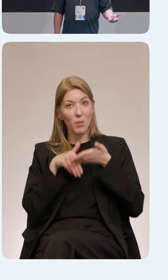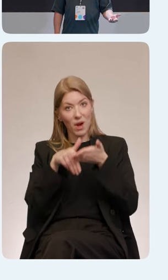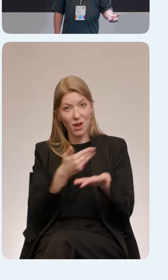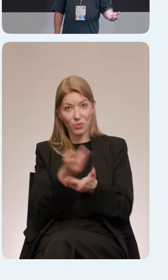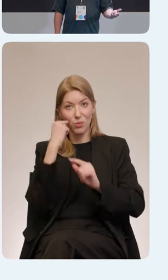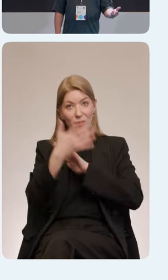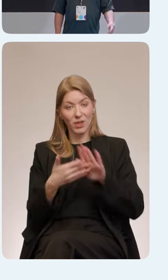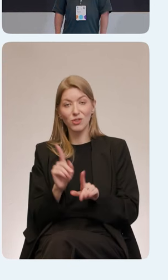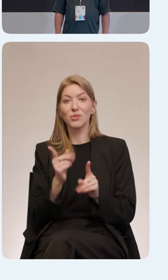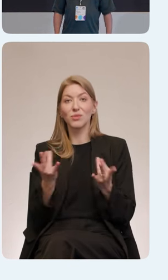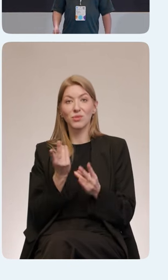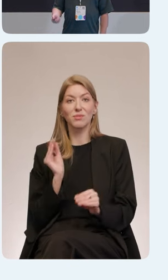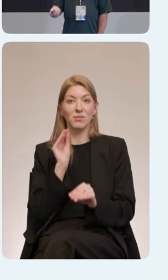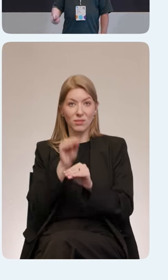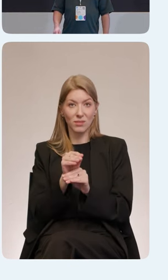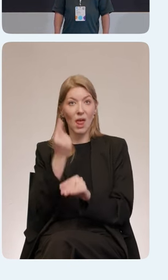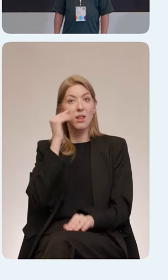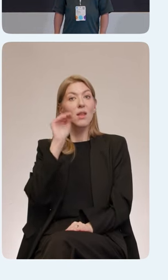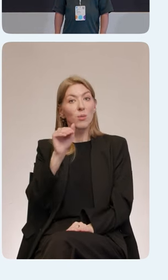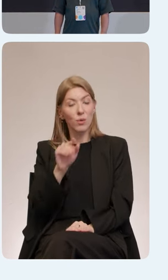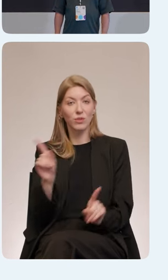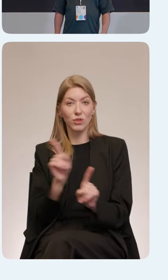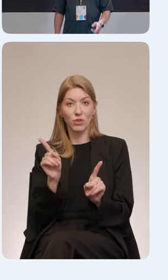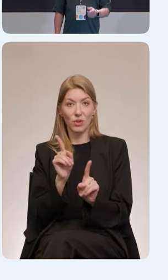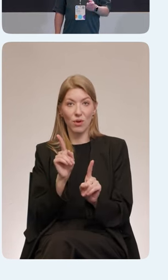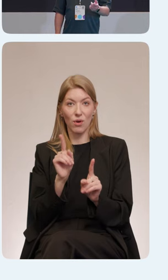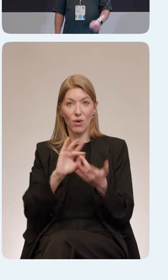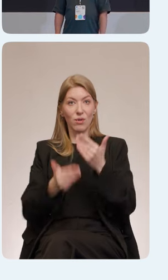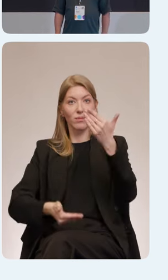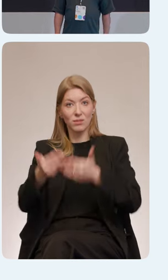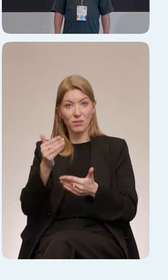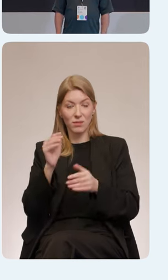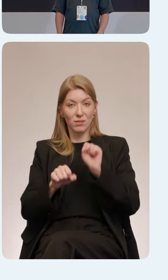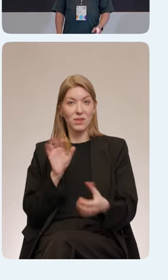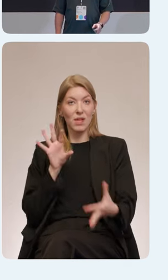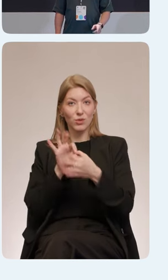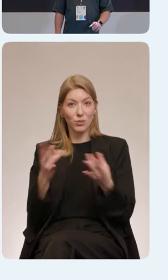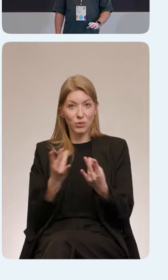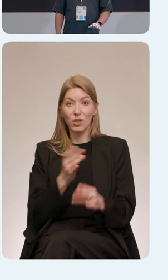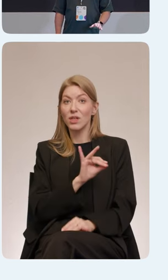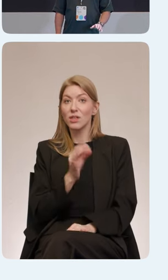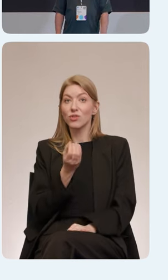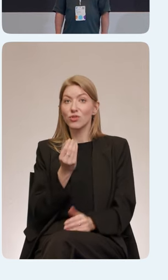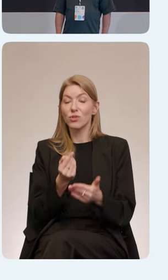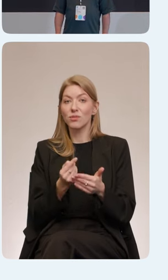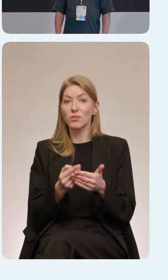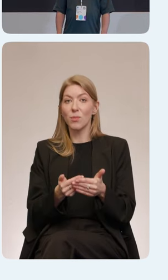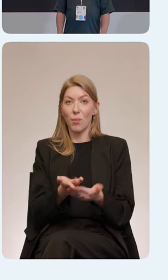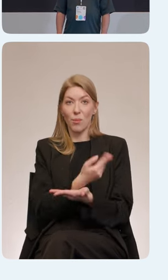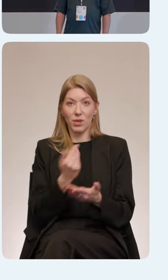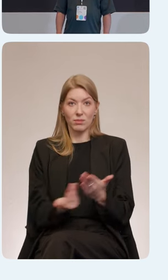дизайнерам напомнить про то, что нужно размечать макеты. И небольшой тизер, мы скоро обновим, я надеюсь, в этом году,